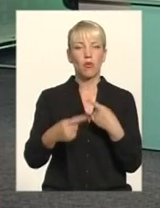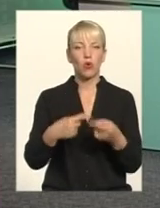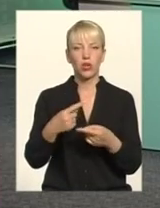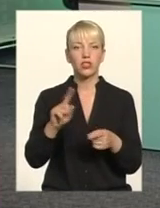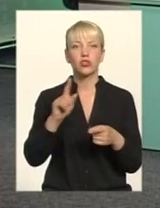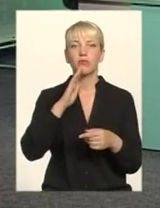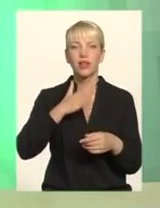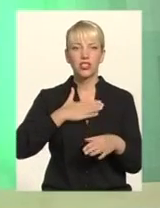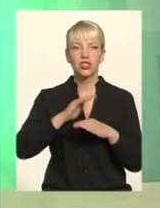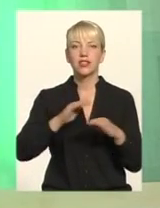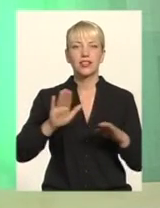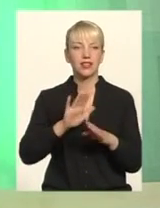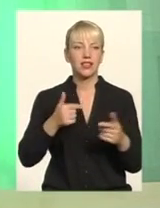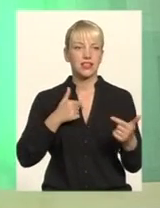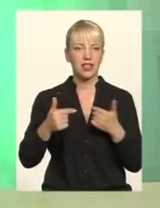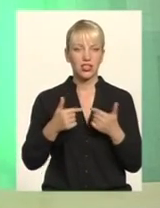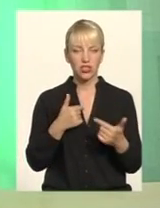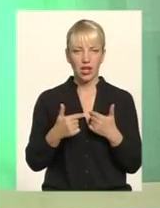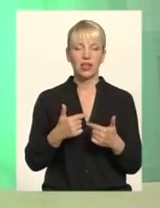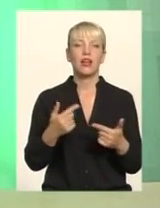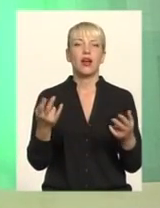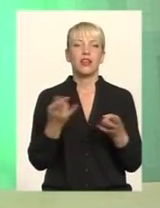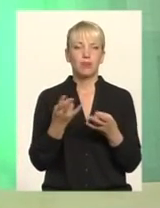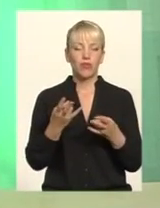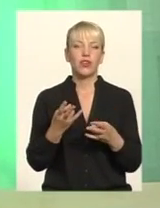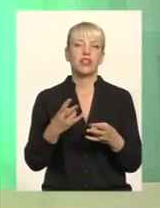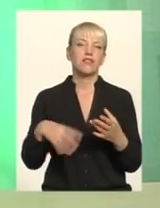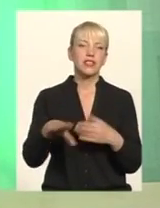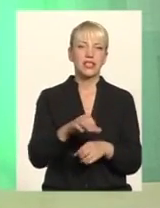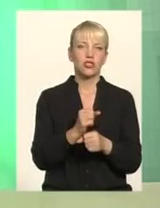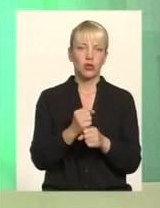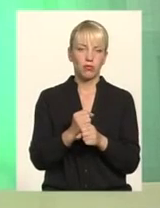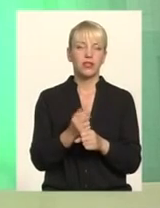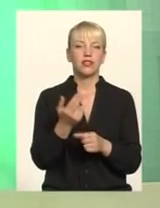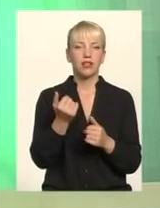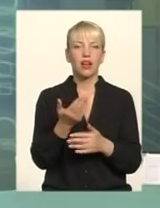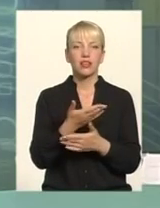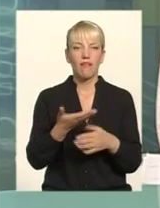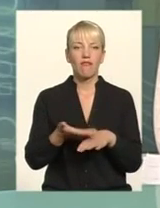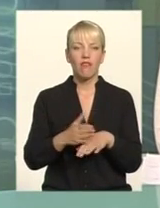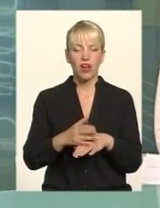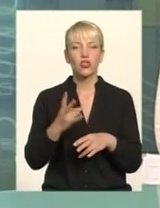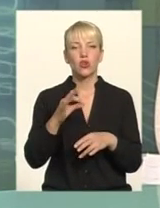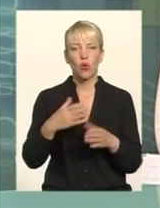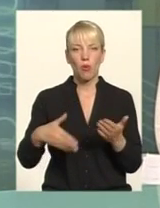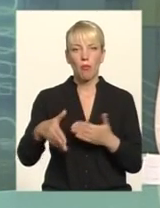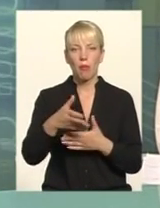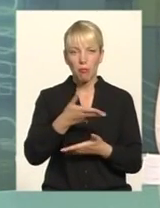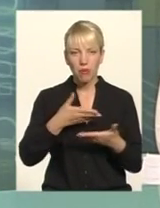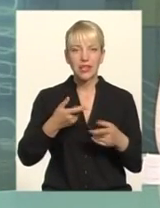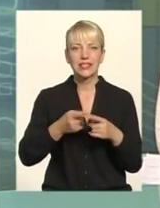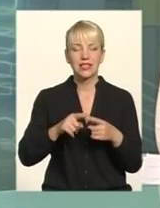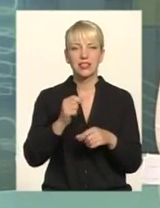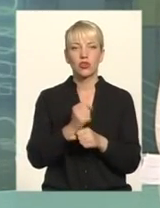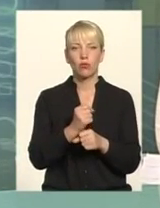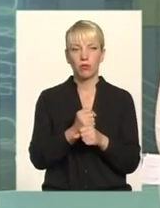наші діти не страждали, ми повинні зробити все Так, нам важко, але ми це зробимо Нещодавно на раді Майдану